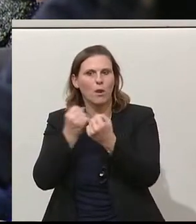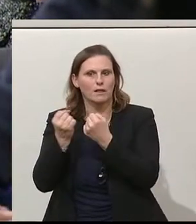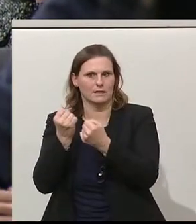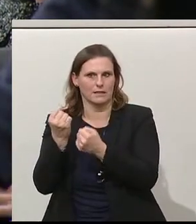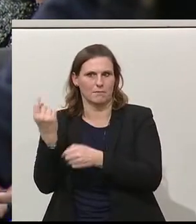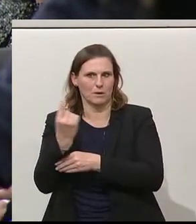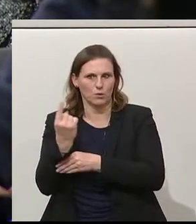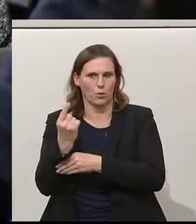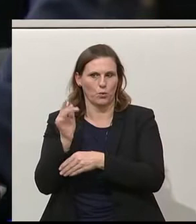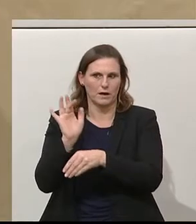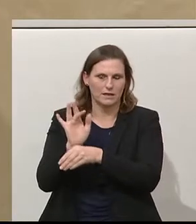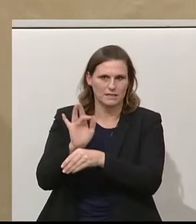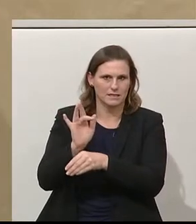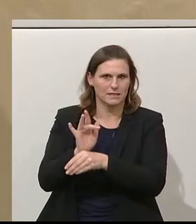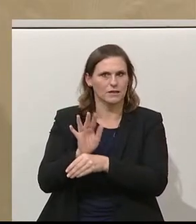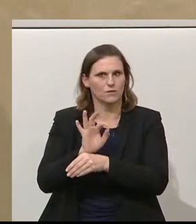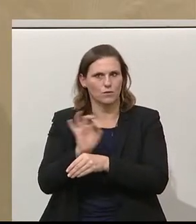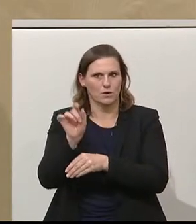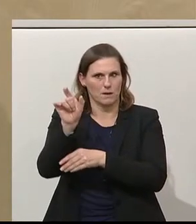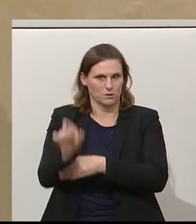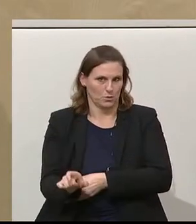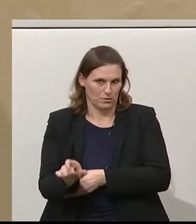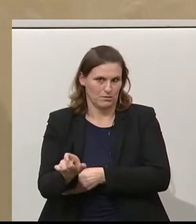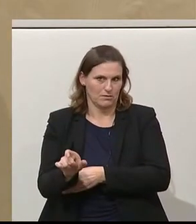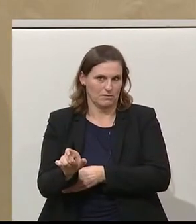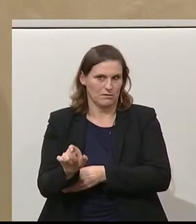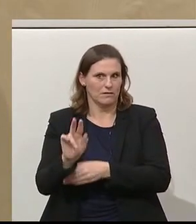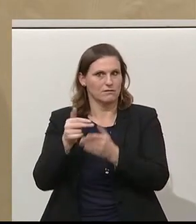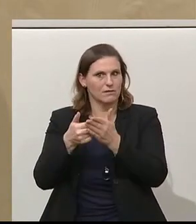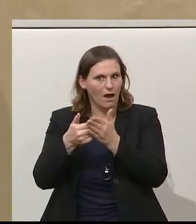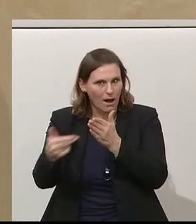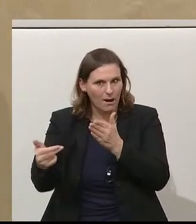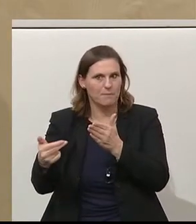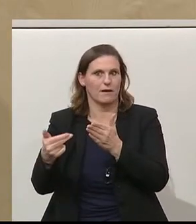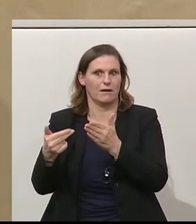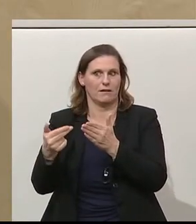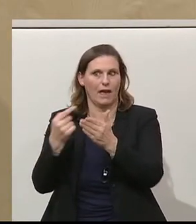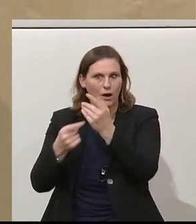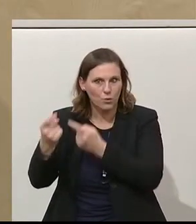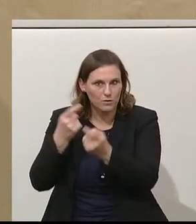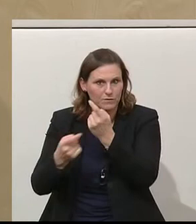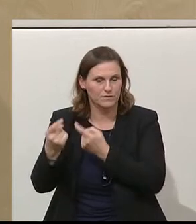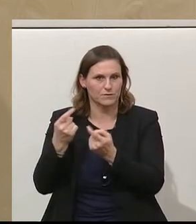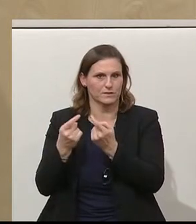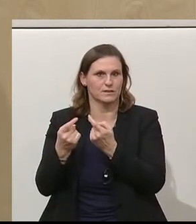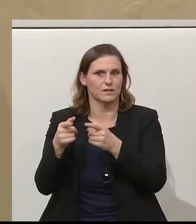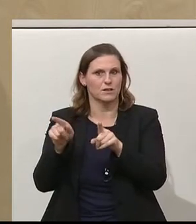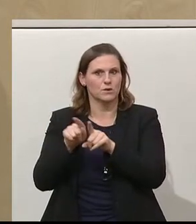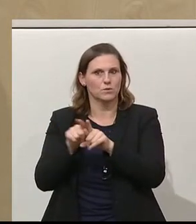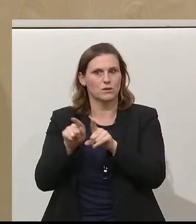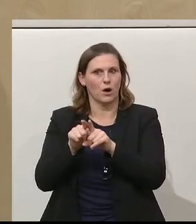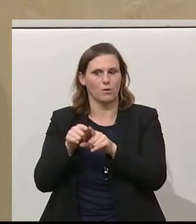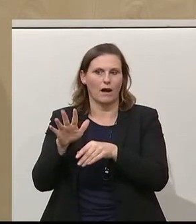worden. Die Frau Zadic ist für ihren Namen, für ihre Herkunft und für ihre